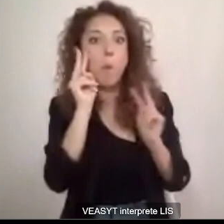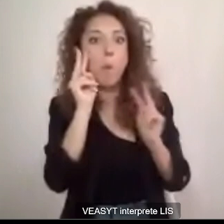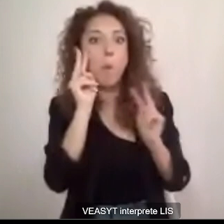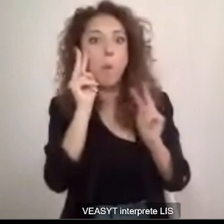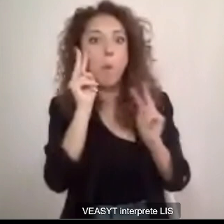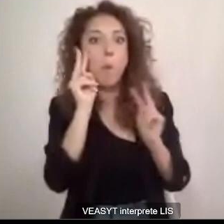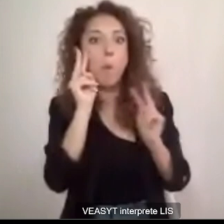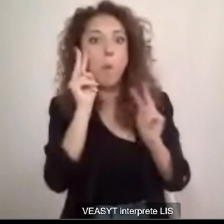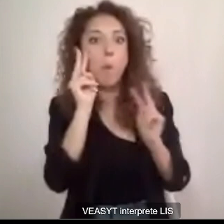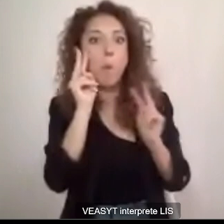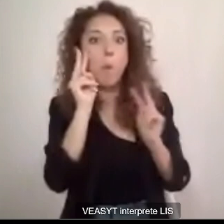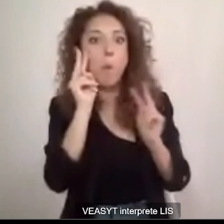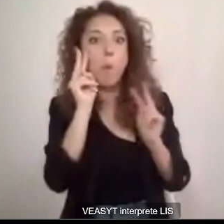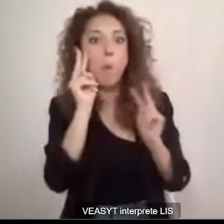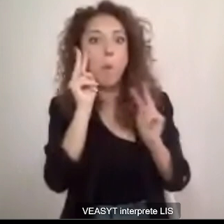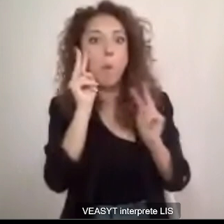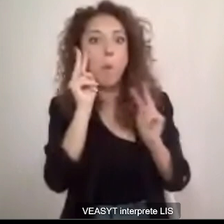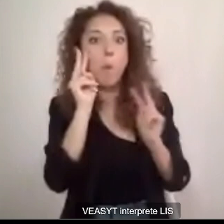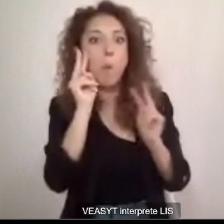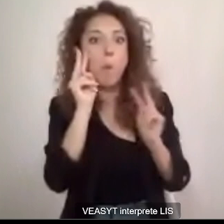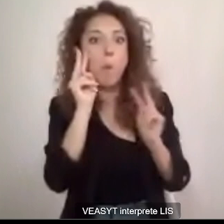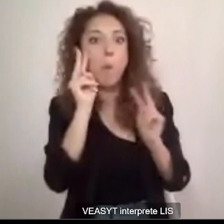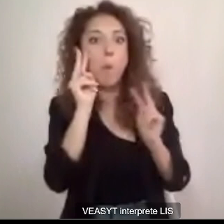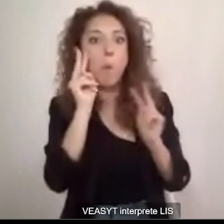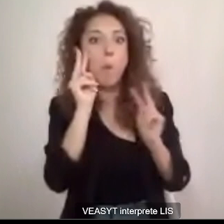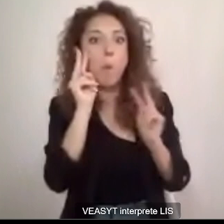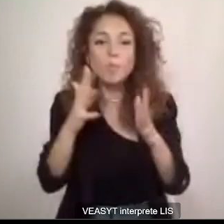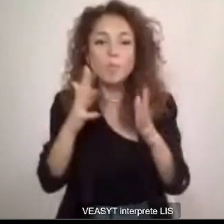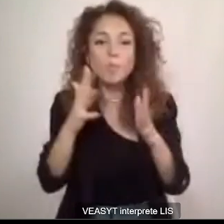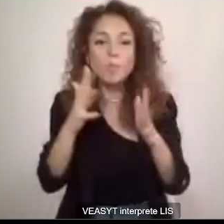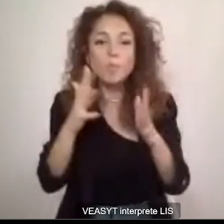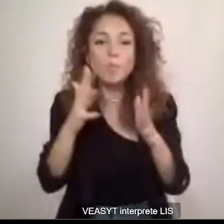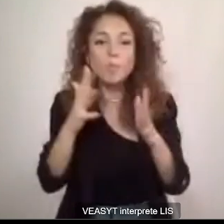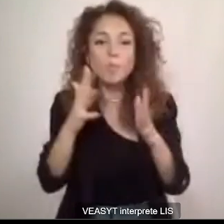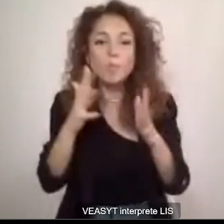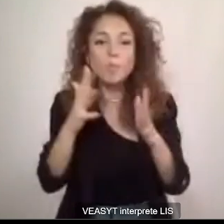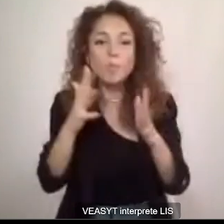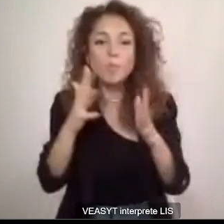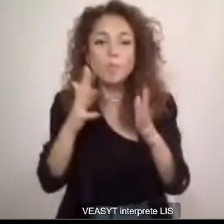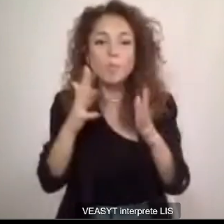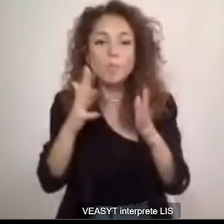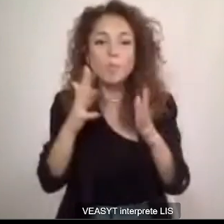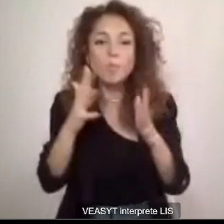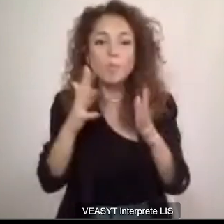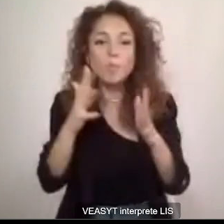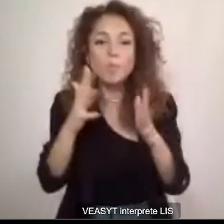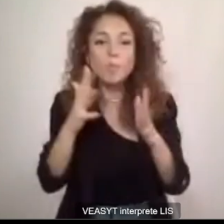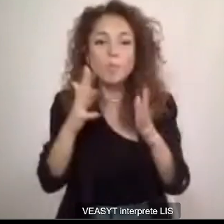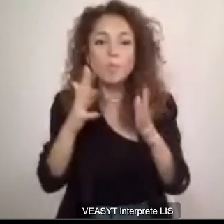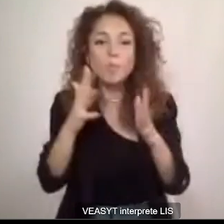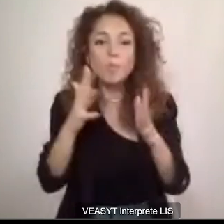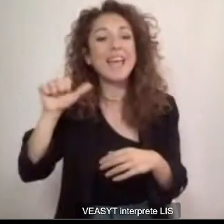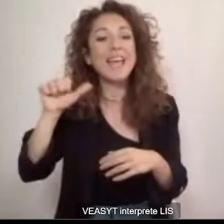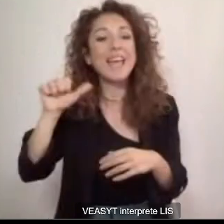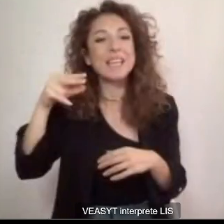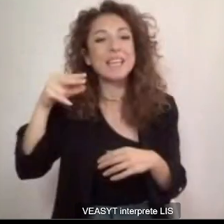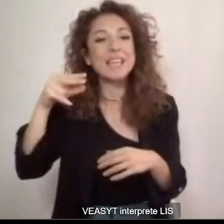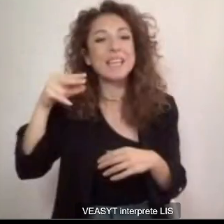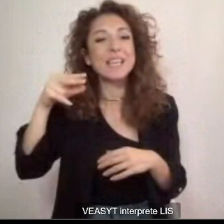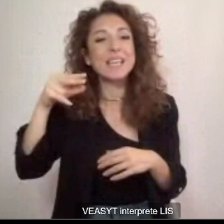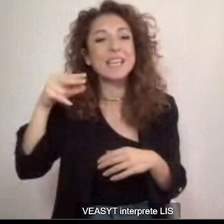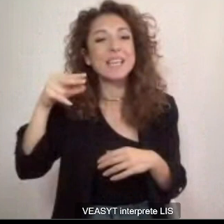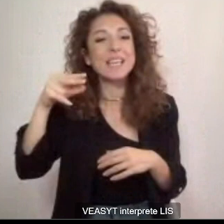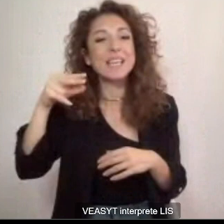ringraziare davvero di cuore Paola Tessitore per questo progetto e per quello che sta facendo per la